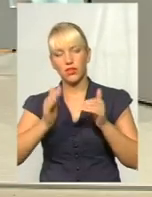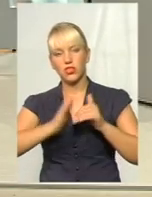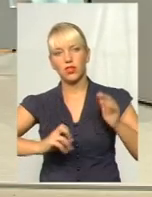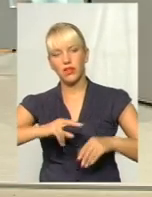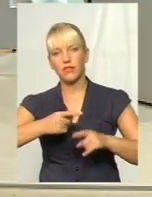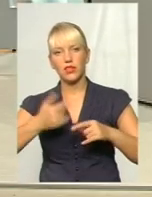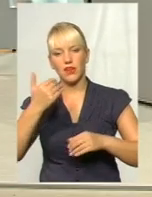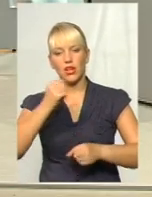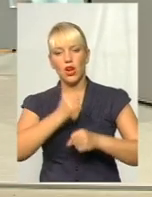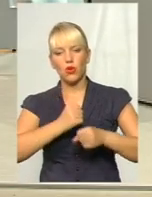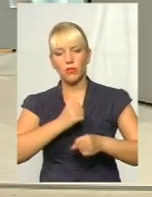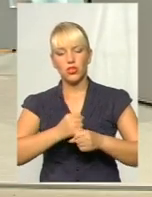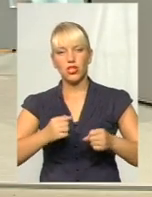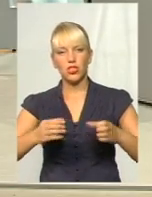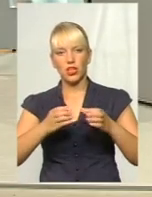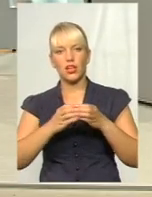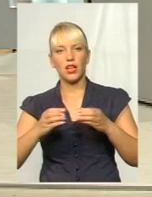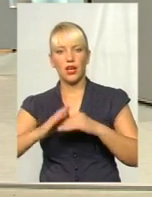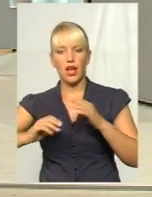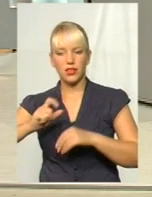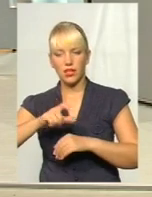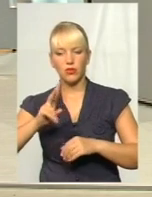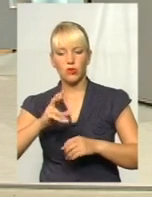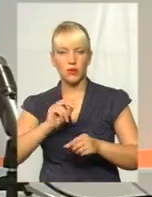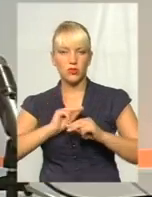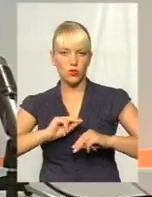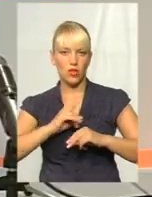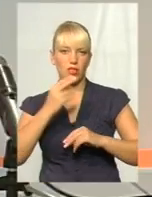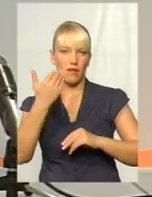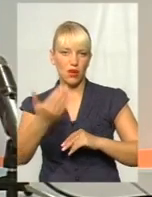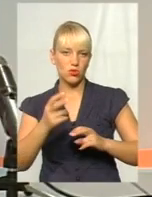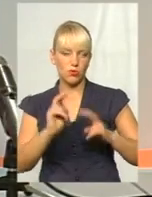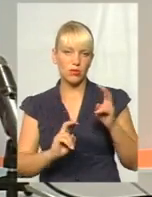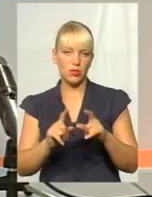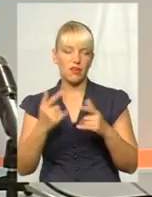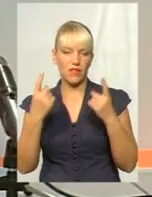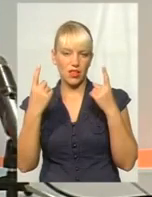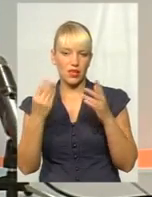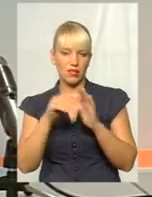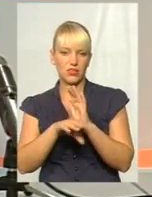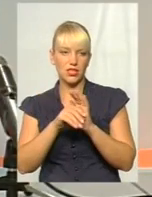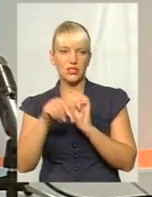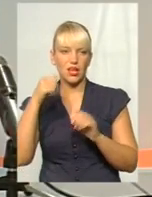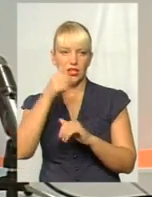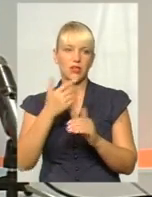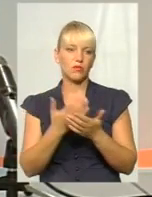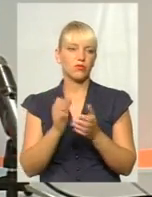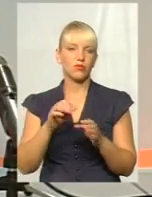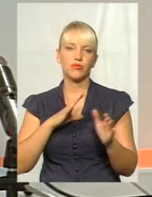ваших робітничих кадрів, які працюють на ваших підприємствах. І, звичайно, що великі інвестиції за рік вкладаються близько